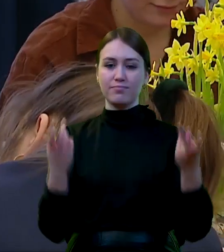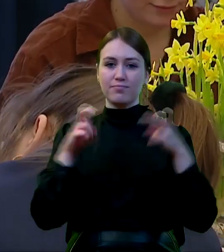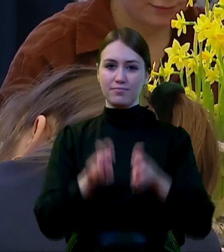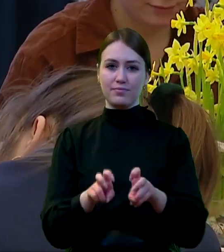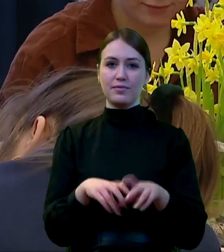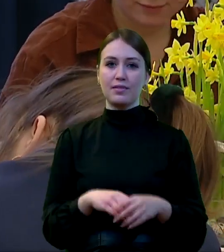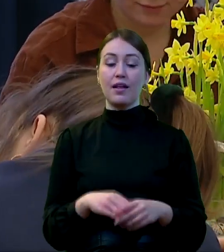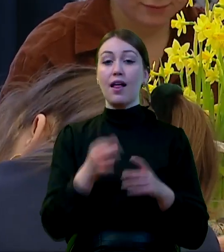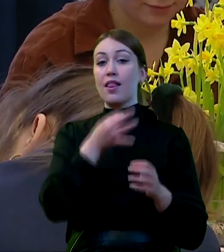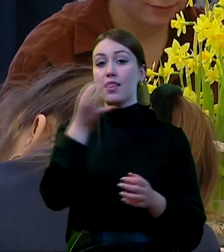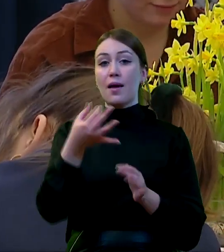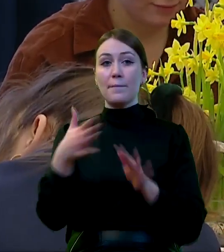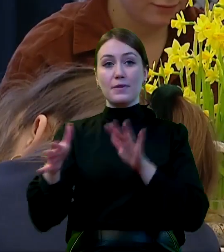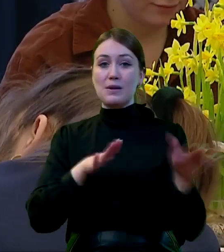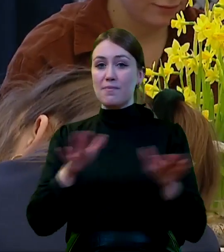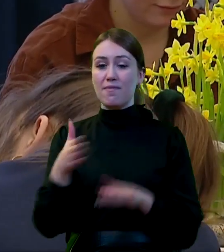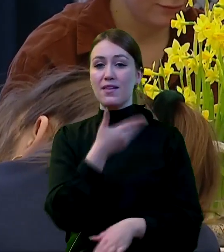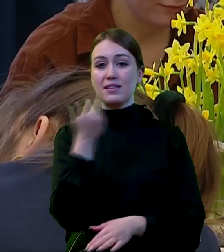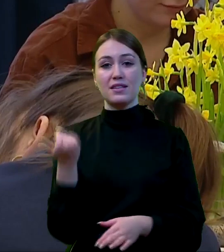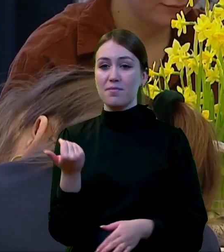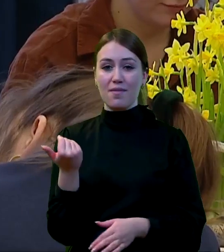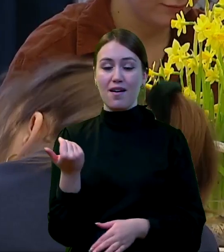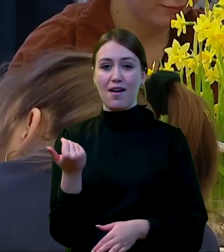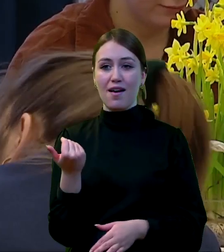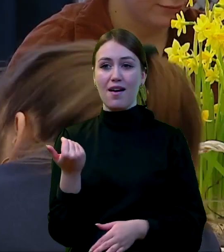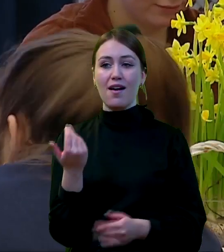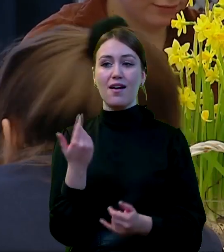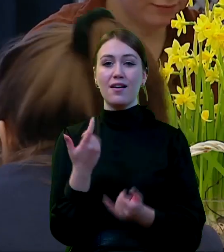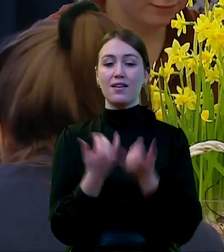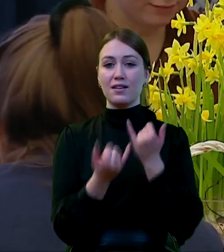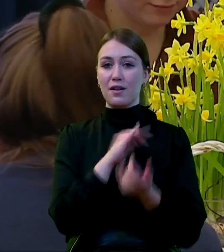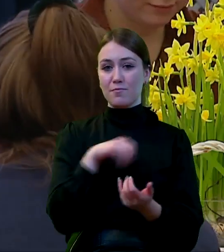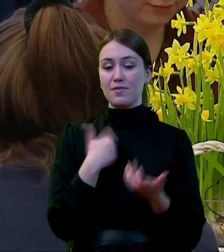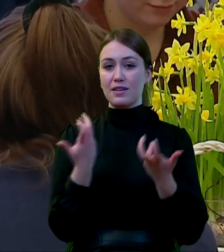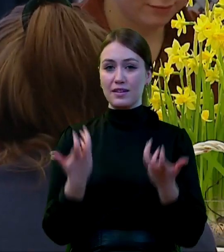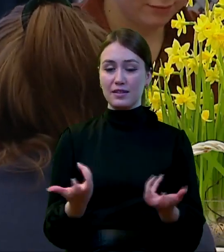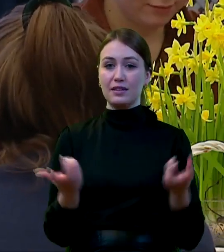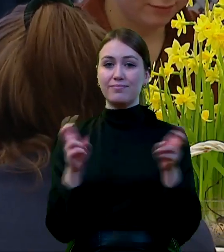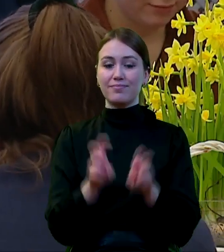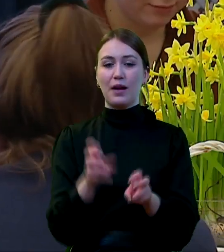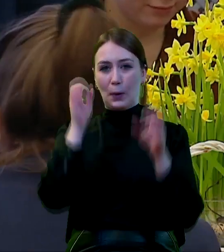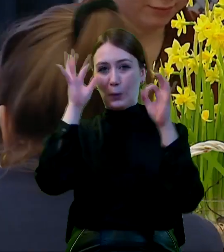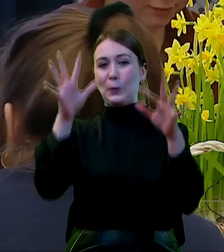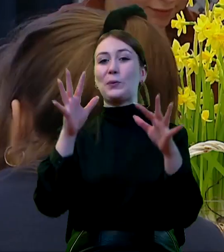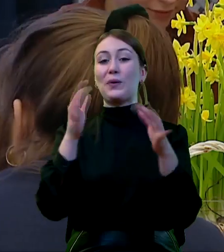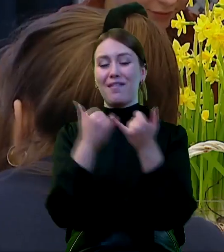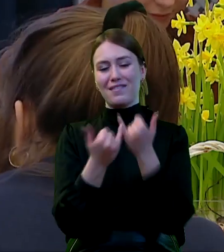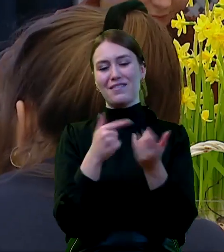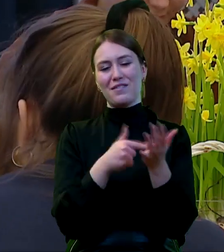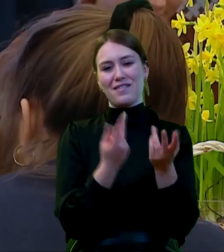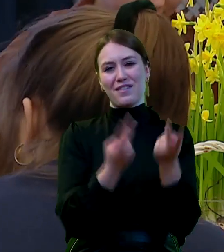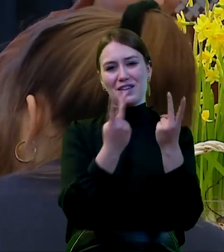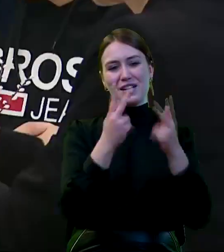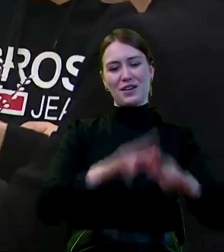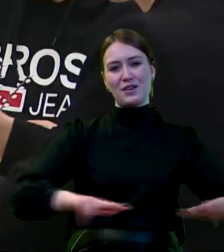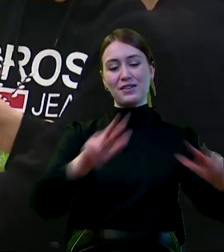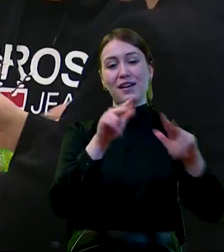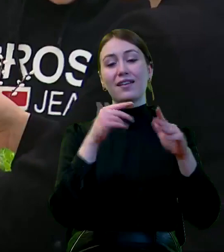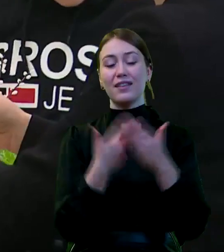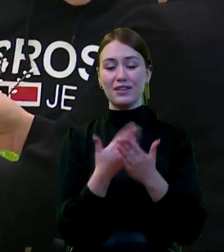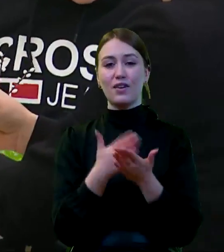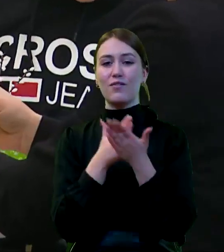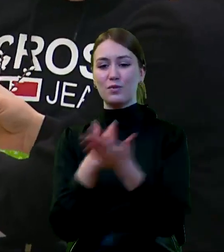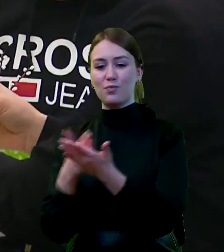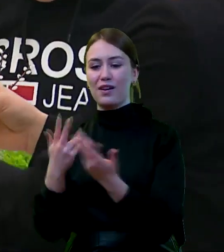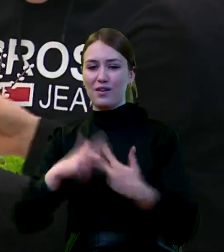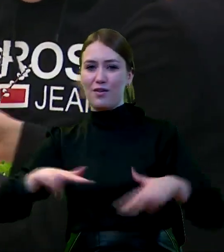ma lepszego miejsca dla tworzenia kultury prorodzinnej, jak sama rodzina. I dlatego wspieranie rodzin jest